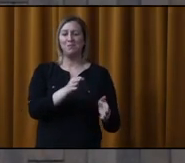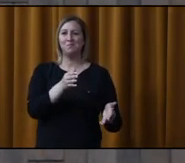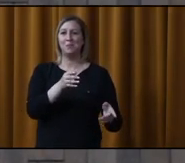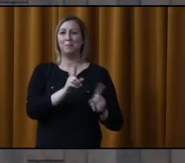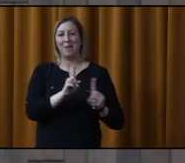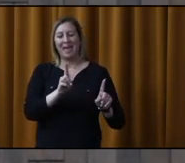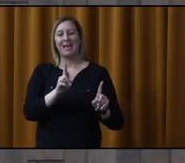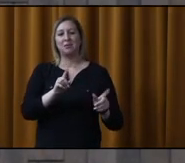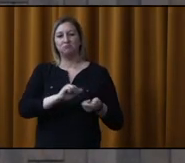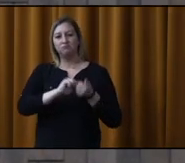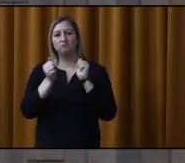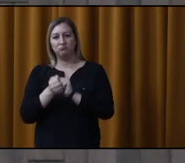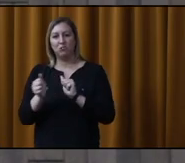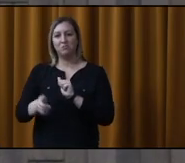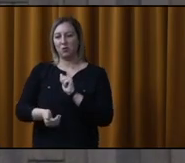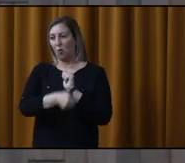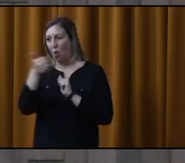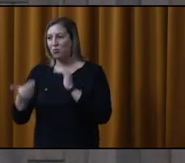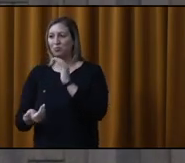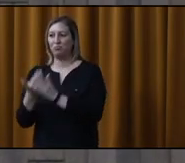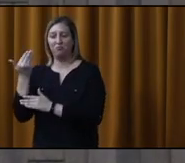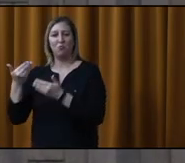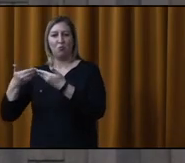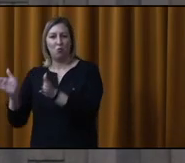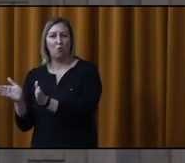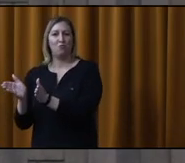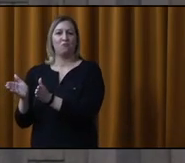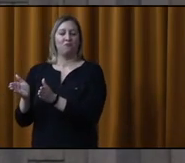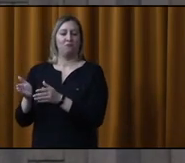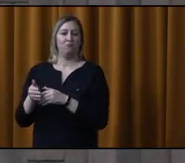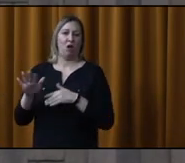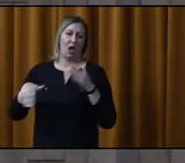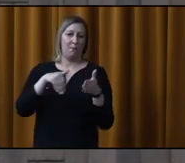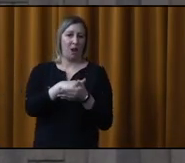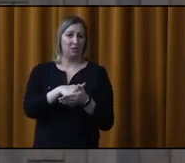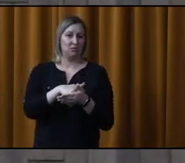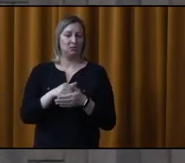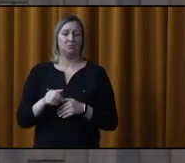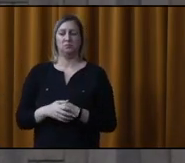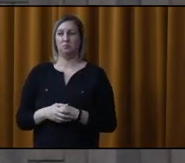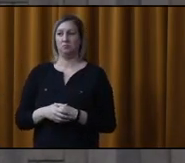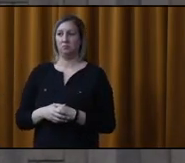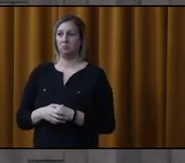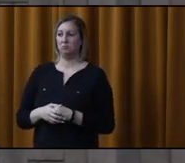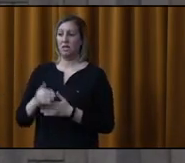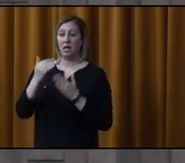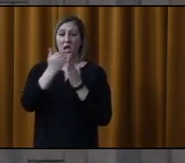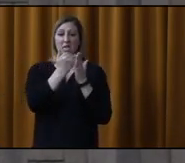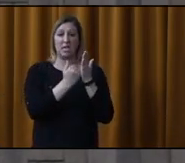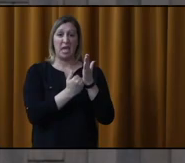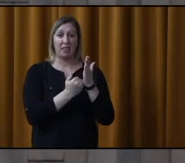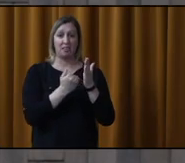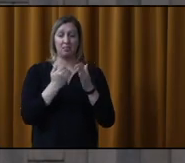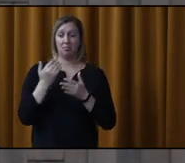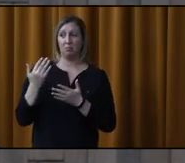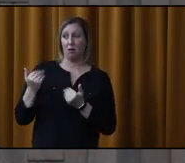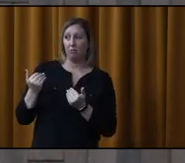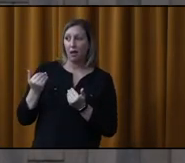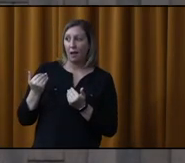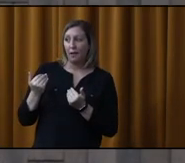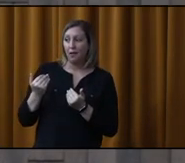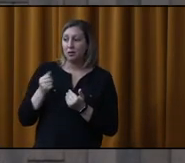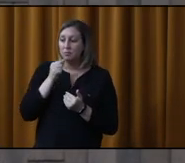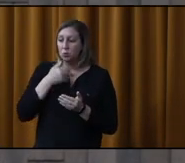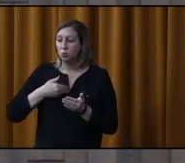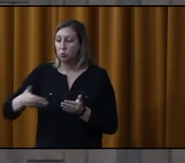repimper un pour qu'il y ait de quoi d'intéressant en compensation, en attendant d'avoir notre guide qui devrait sortir sous peu, là, honnêtement. Et